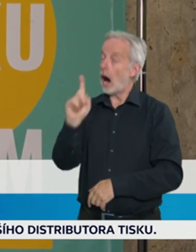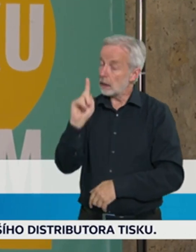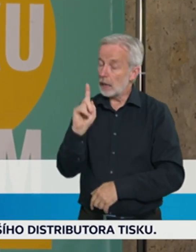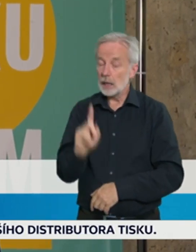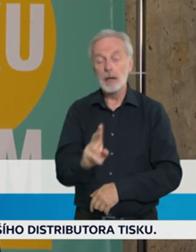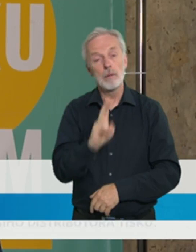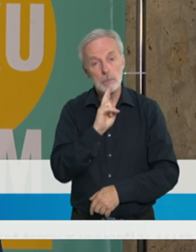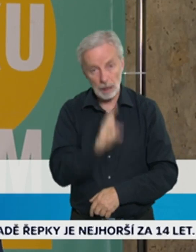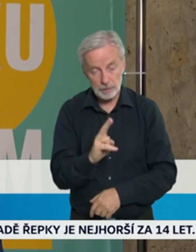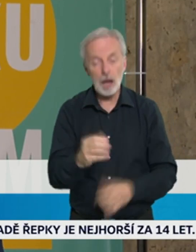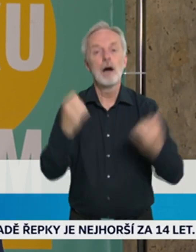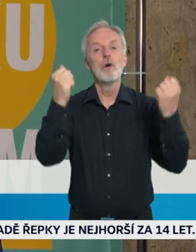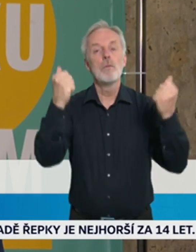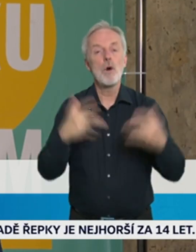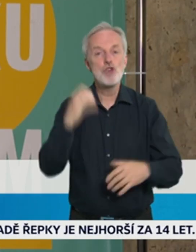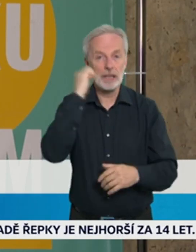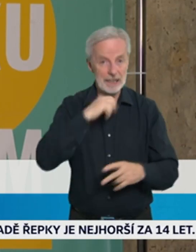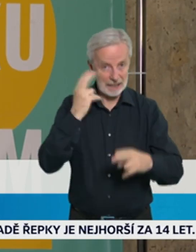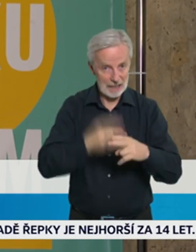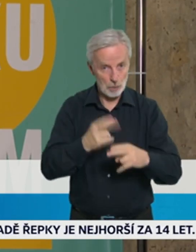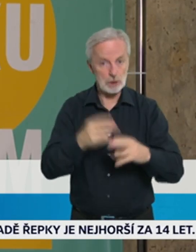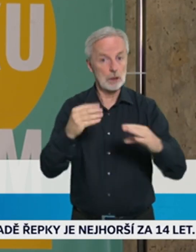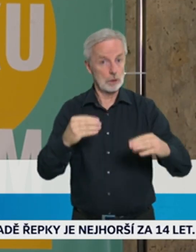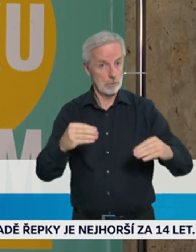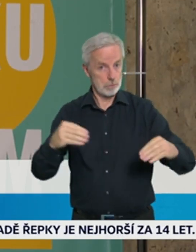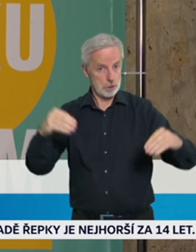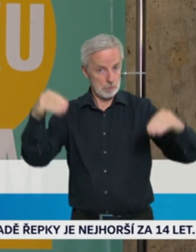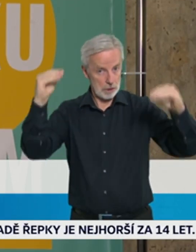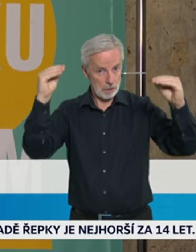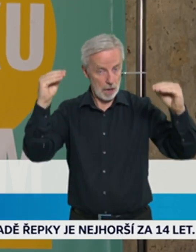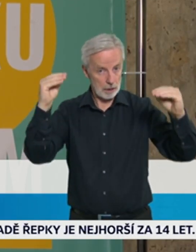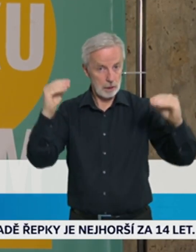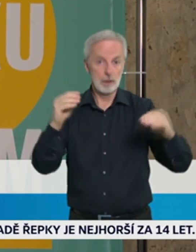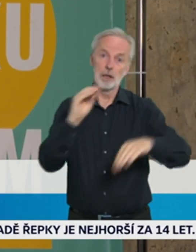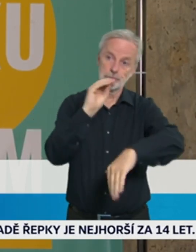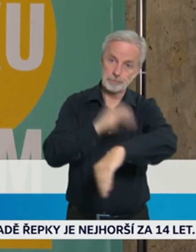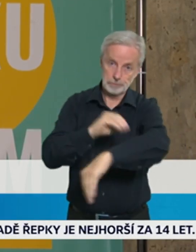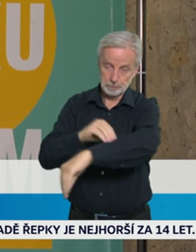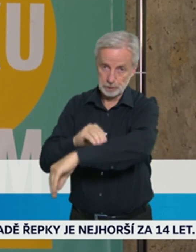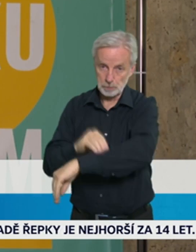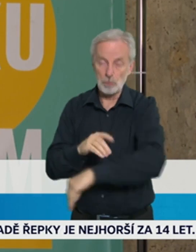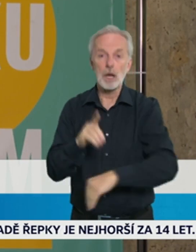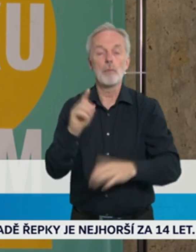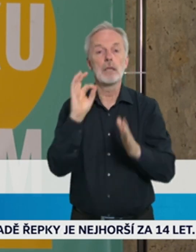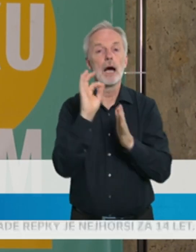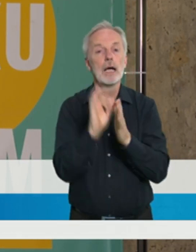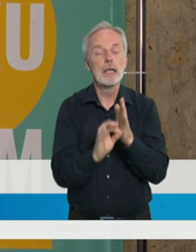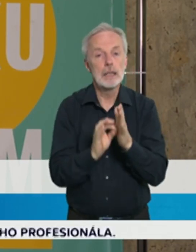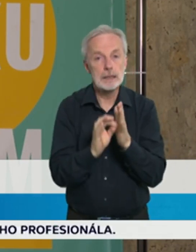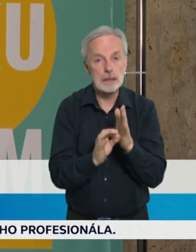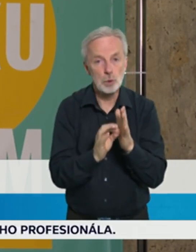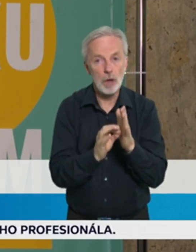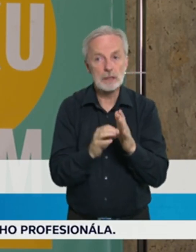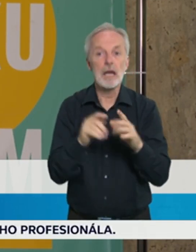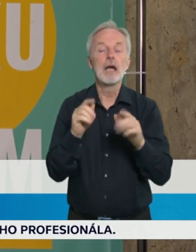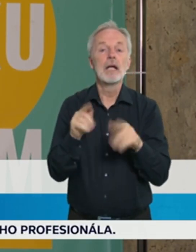uvědomit, že ta situace mesporně je daná zejména nižší proočkovaností,